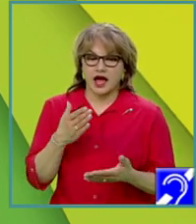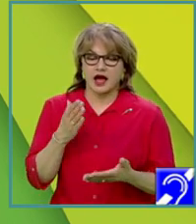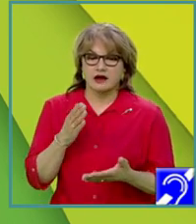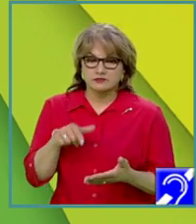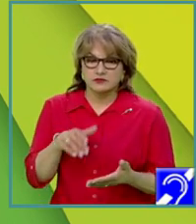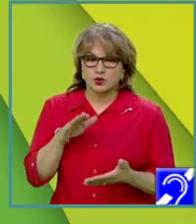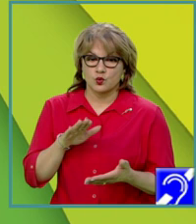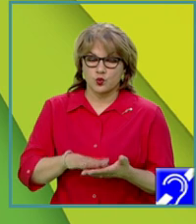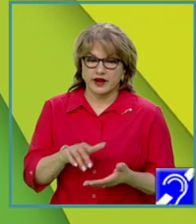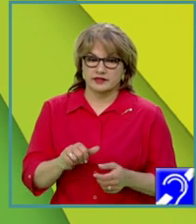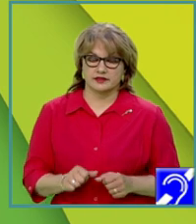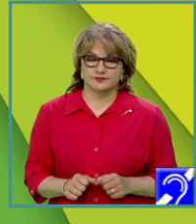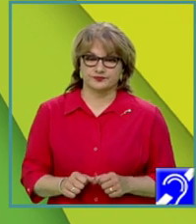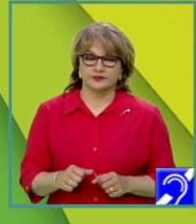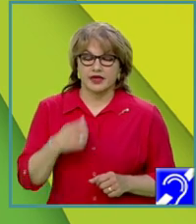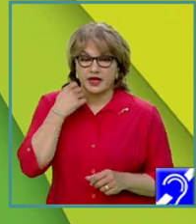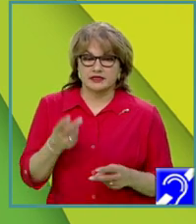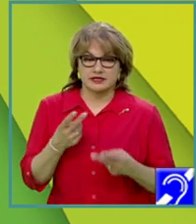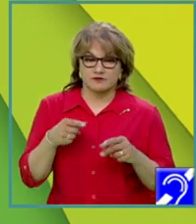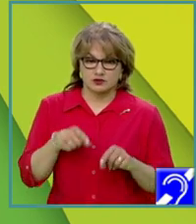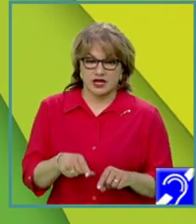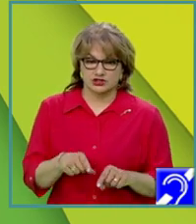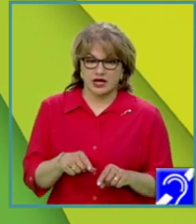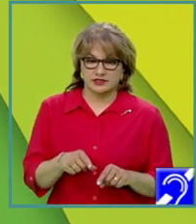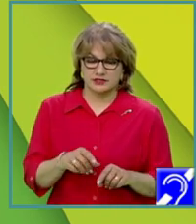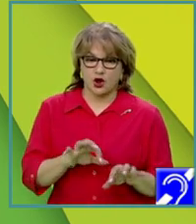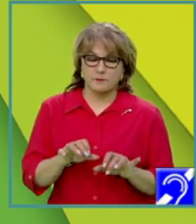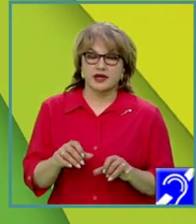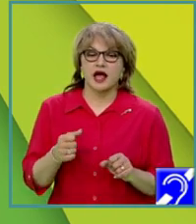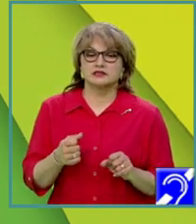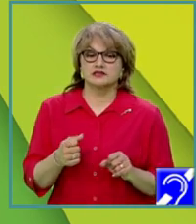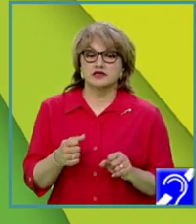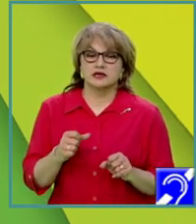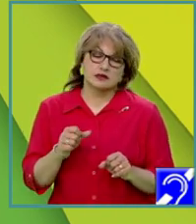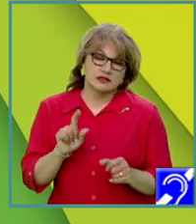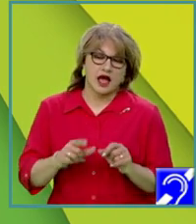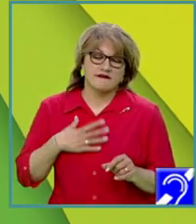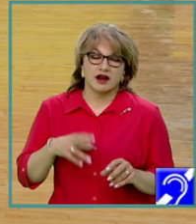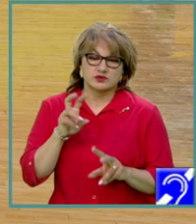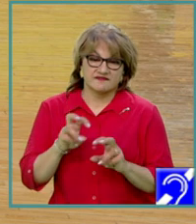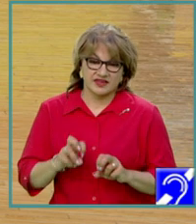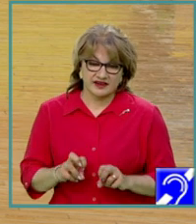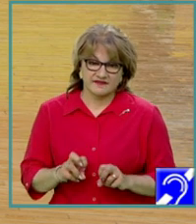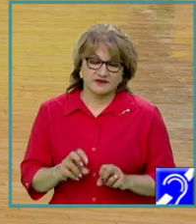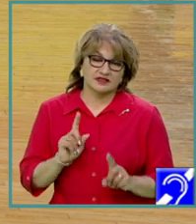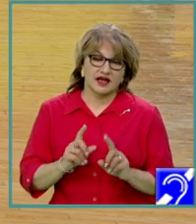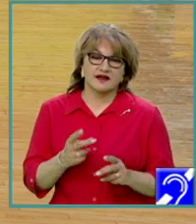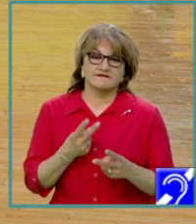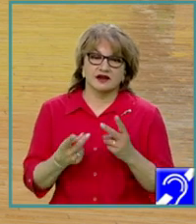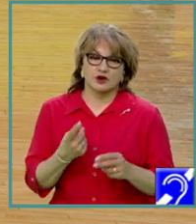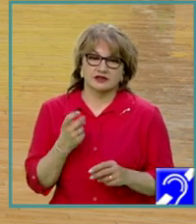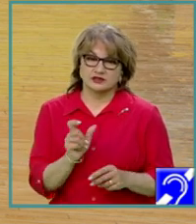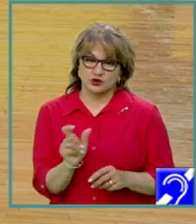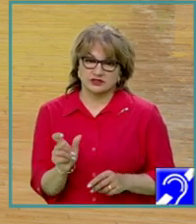folosește această operație, o folosim atunci când vrem să verificăm dacă valorile dintr-o